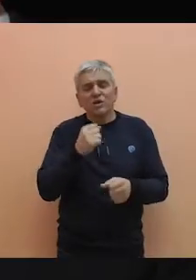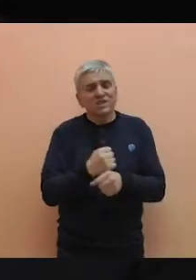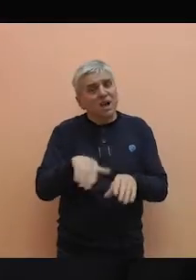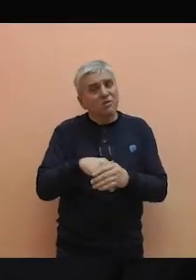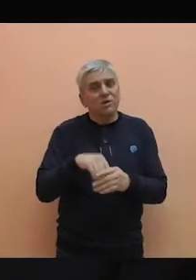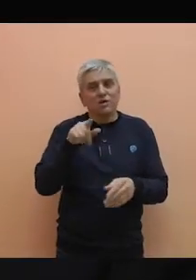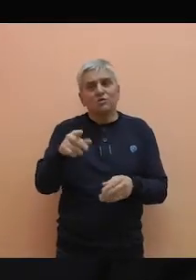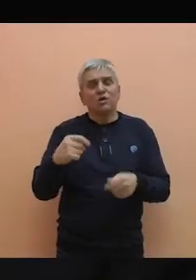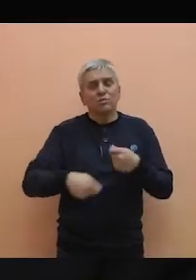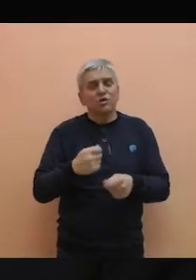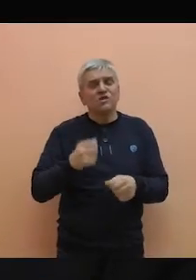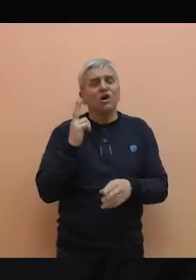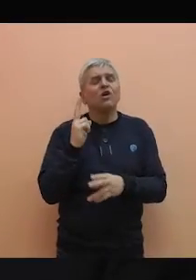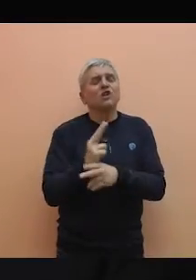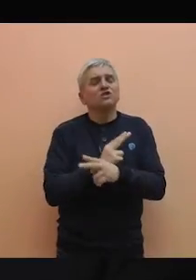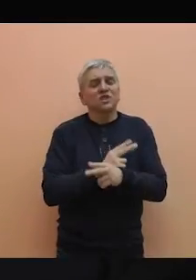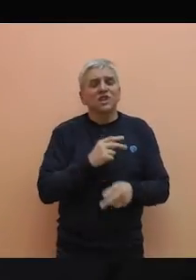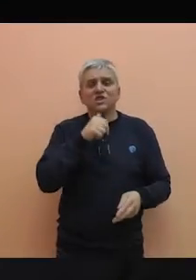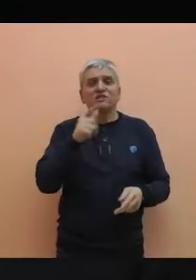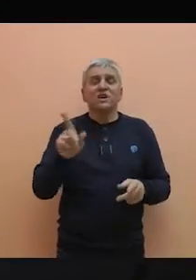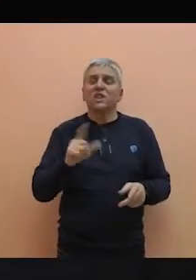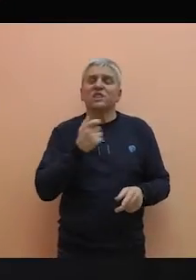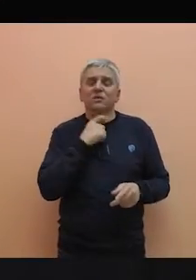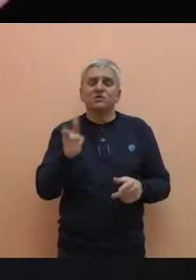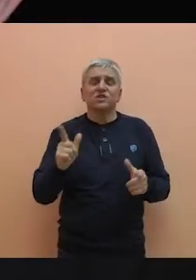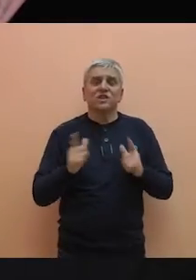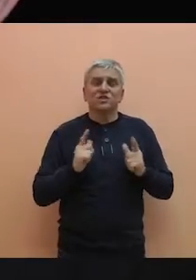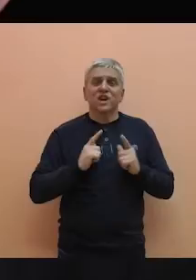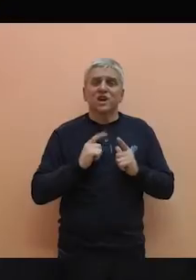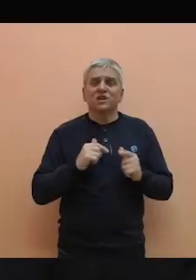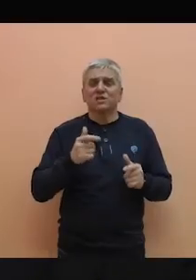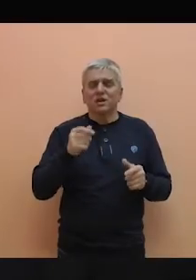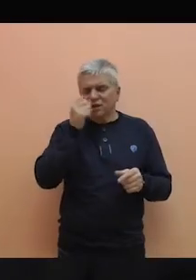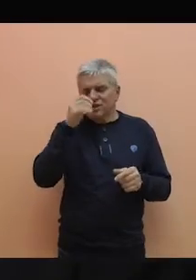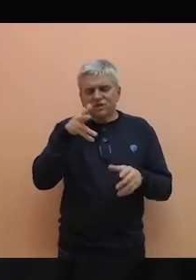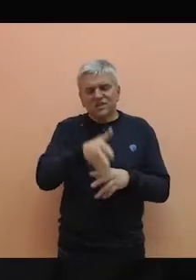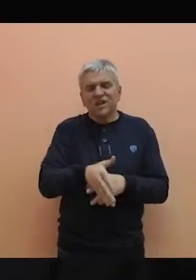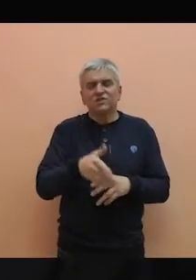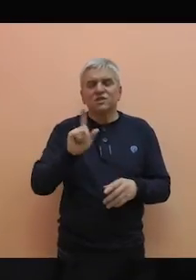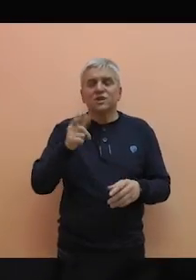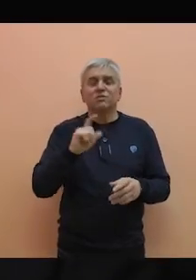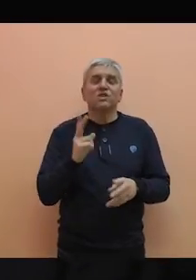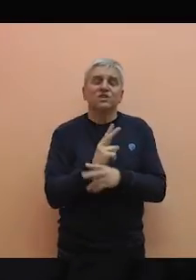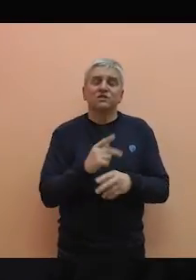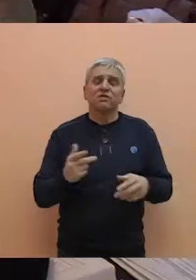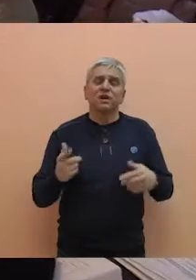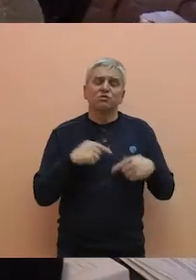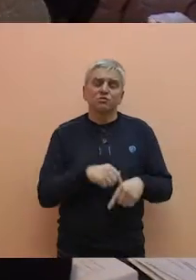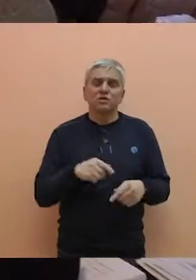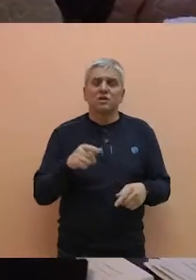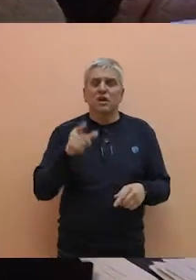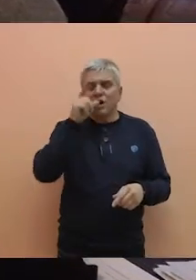doprinose, to je posao države i porezke uprave i ne može onda zaposlenija čeka u privatizaciji ili u stečaju da mu se isplati ono što mu je dužno.